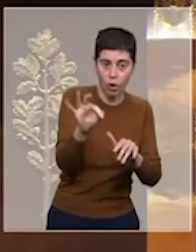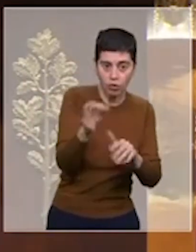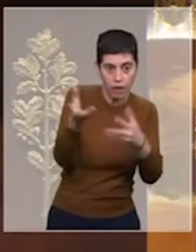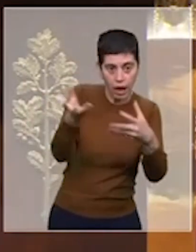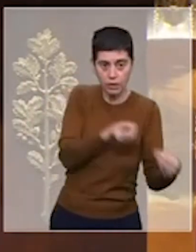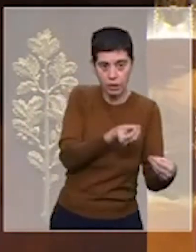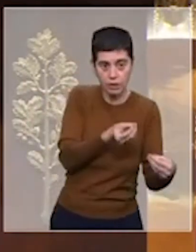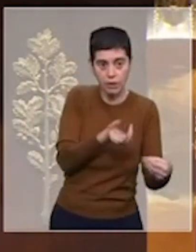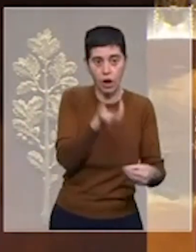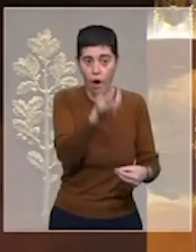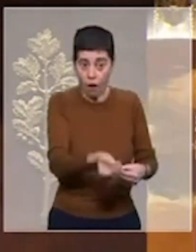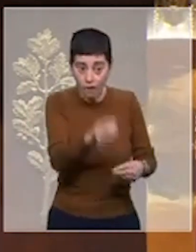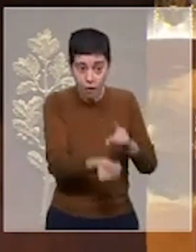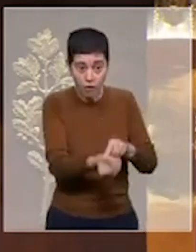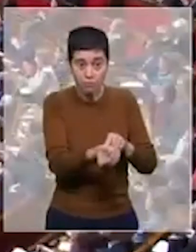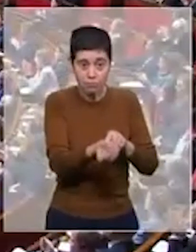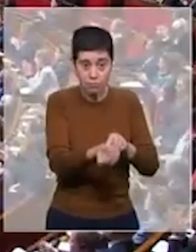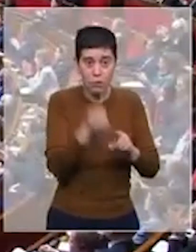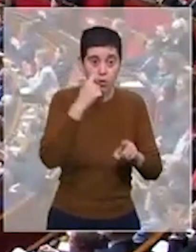enfants ukrainiens la